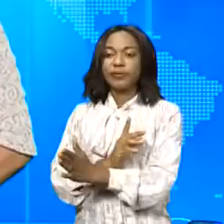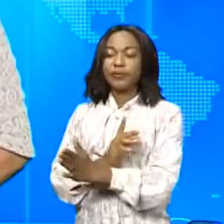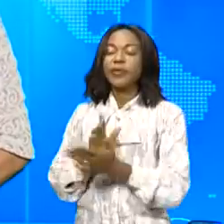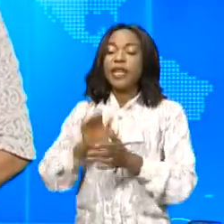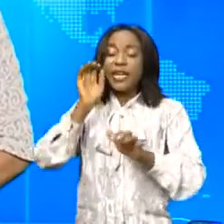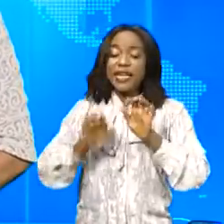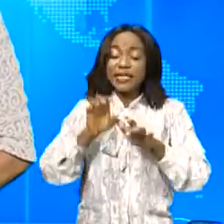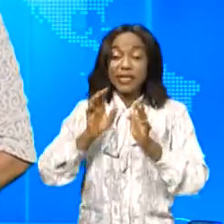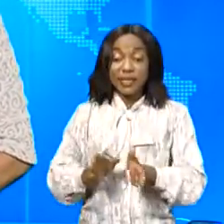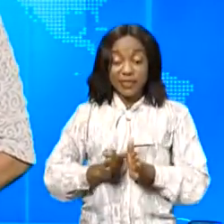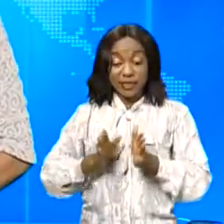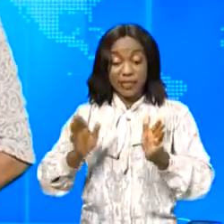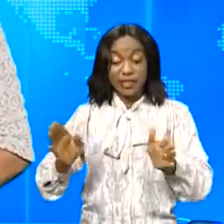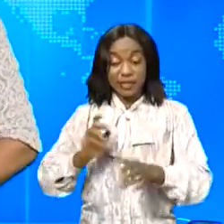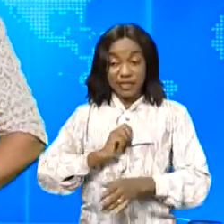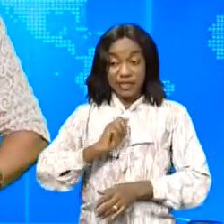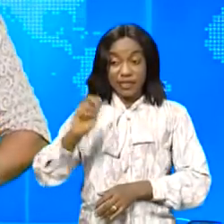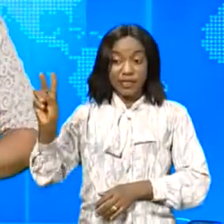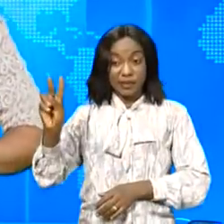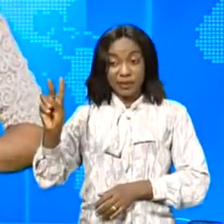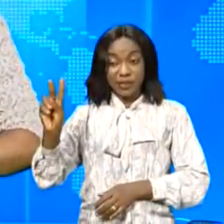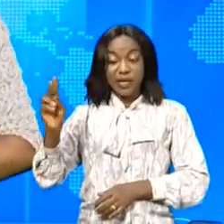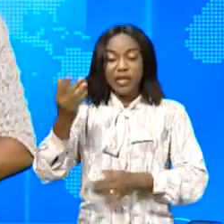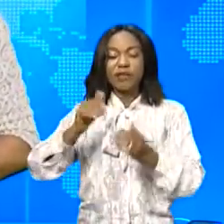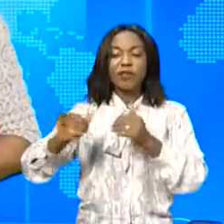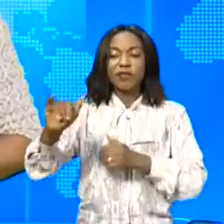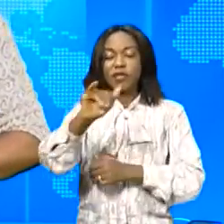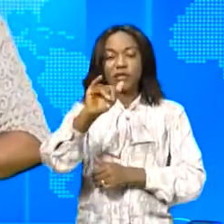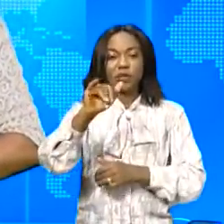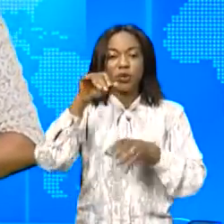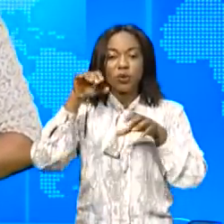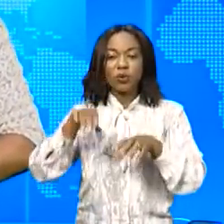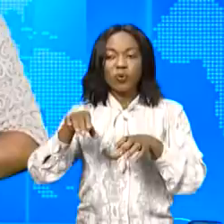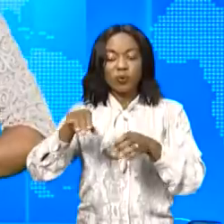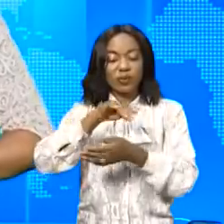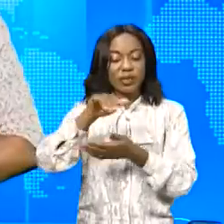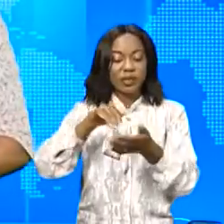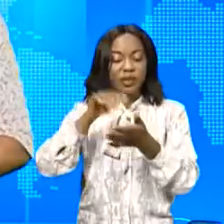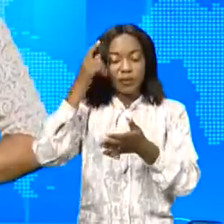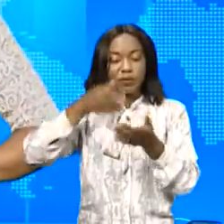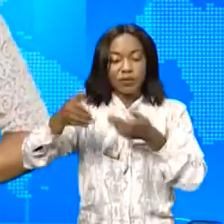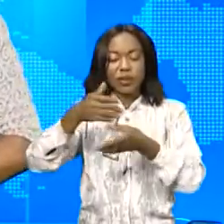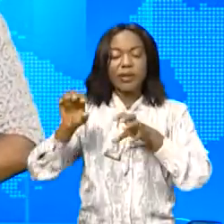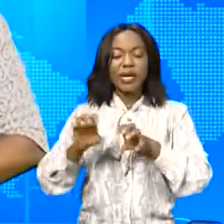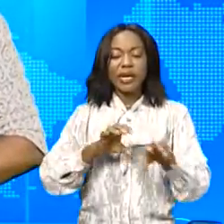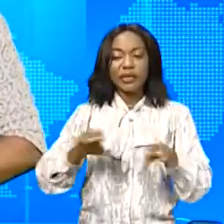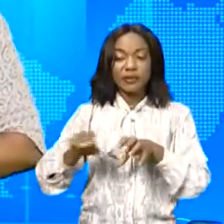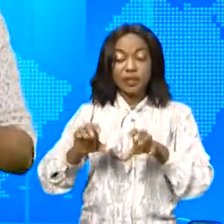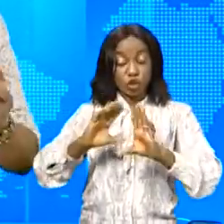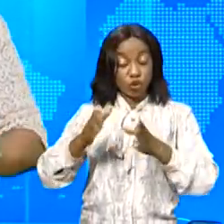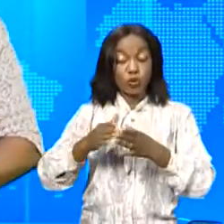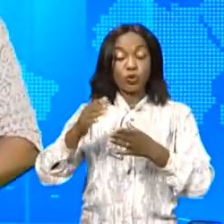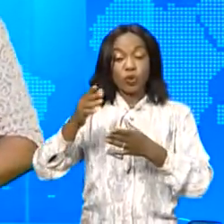secrétaire général de l'UDPS va se rendre au Congo central pour redynamiser les activités de ces partis dans la